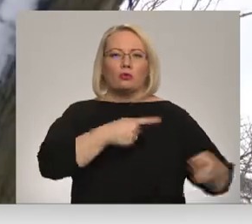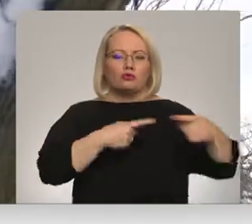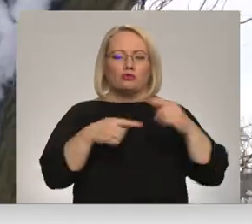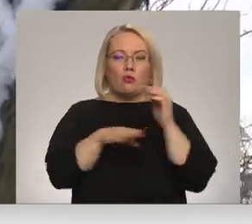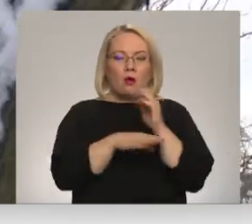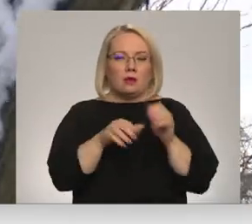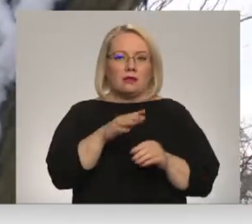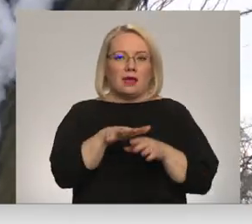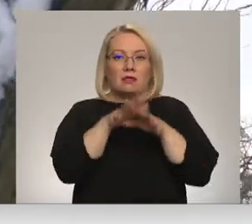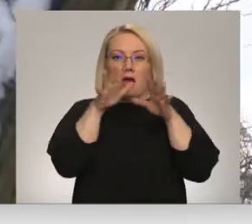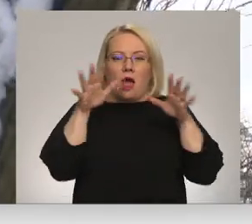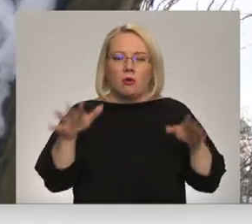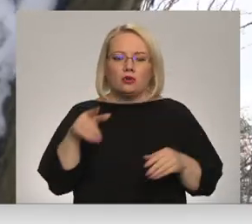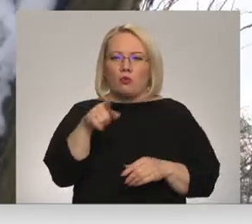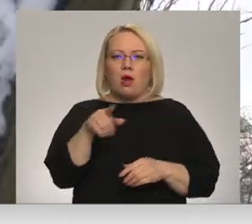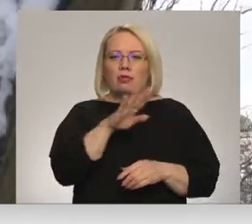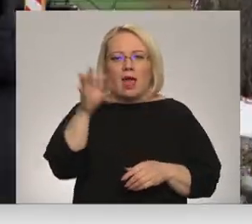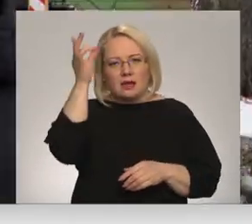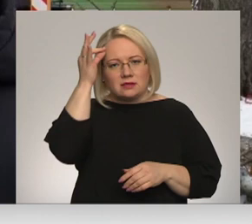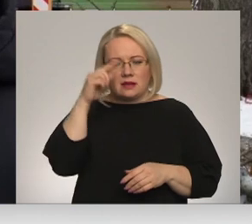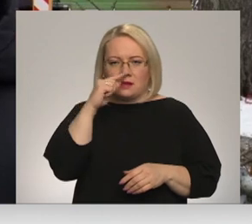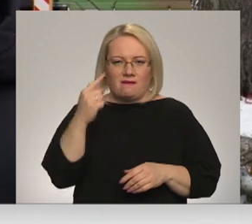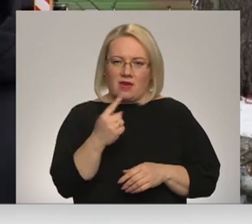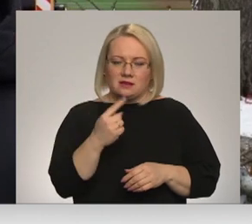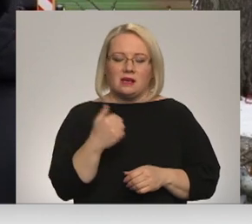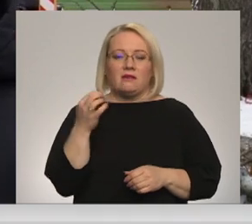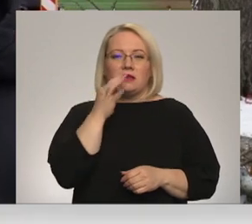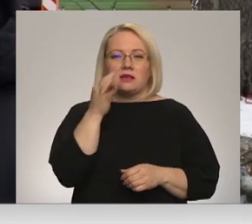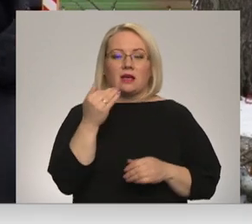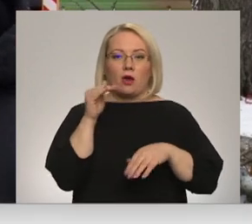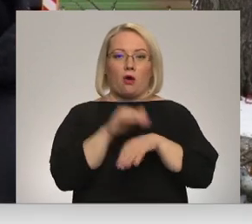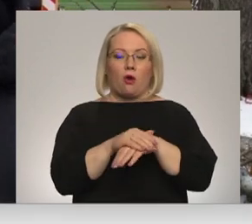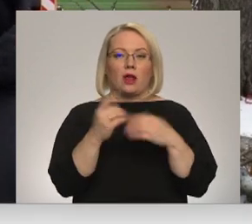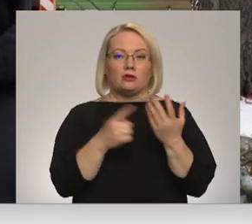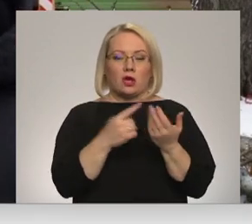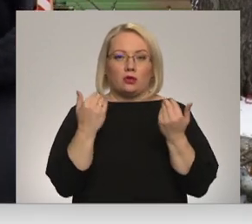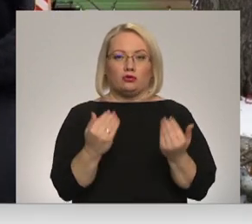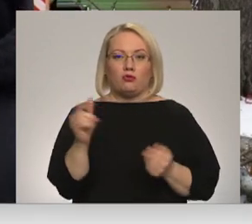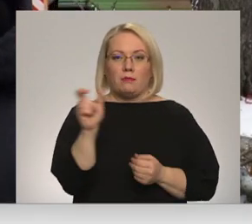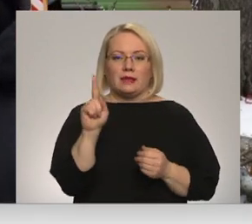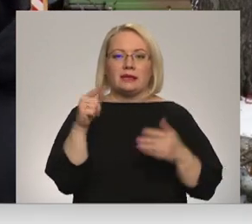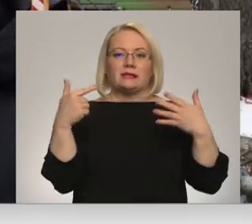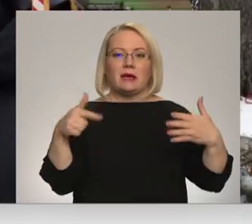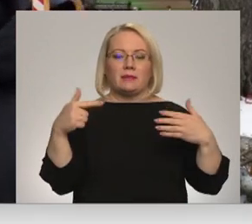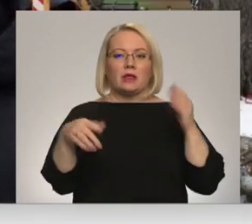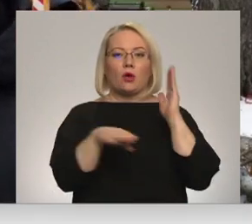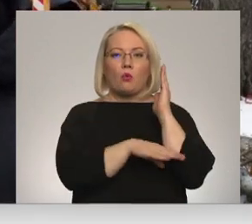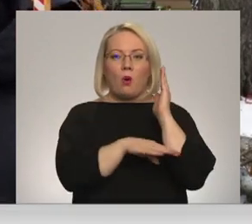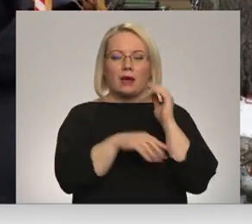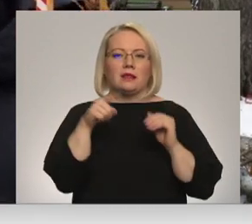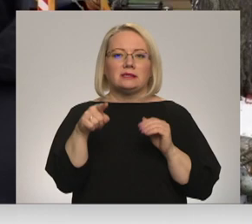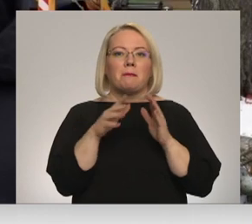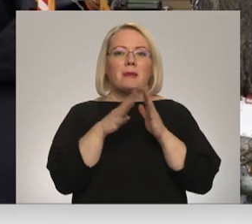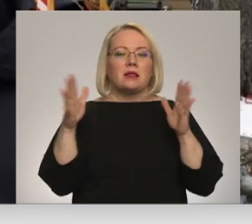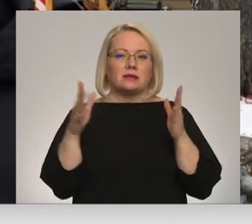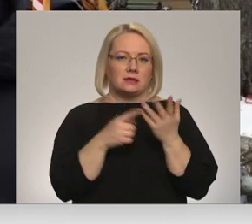vispiredzējušākie komunālās pārvaldes darbinieki. Es varu pateikt konkrēt skaitu, ir uz šobrīdi, ir 70 koki, kas ir ļoti liels skaits.